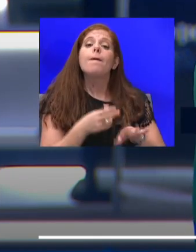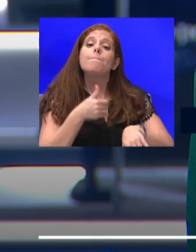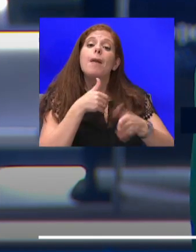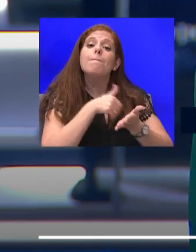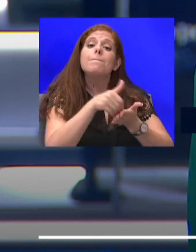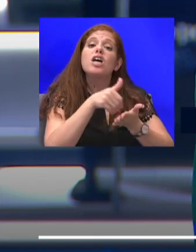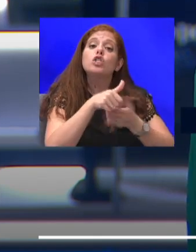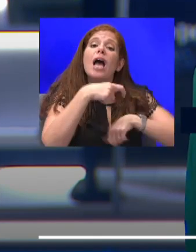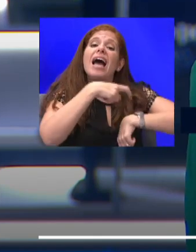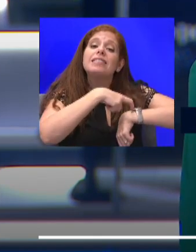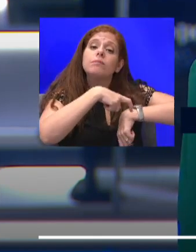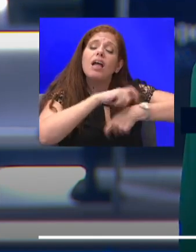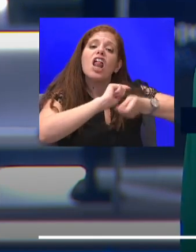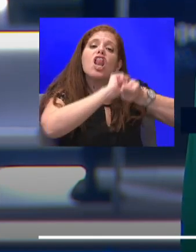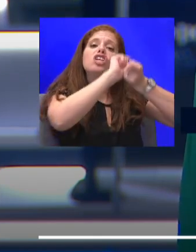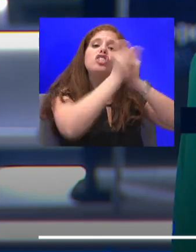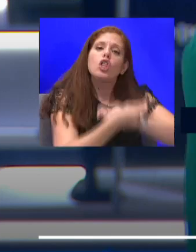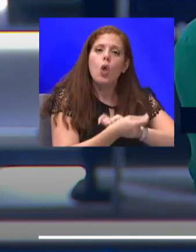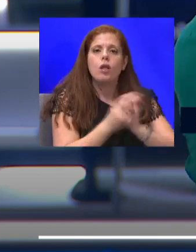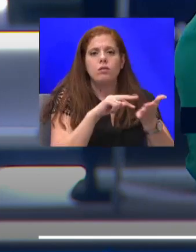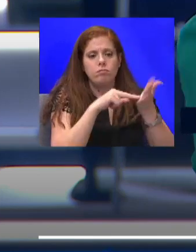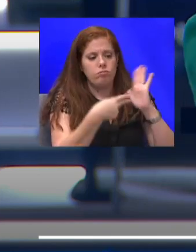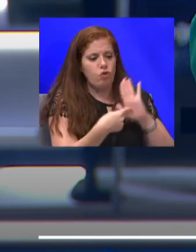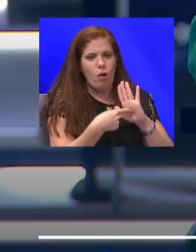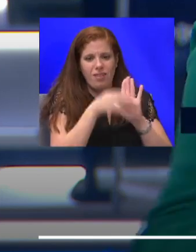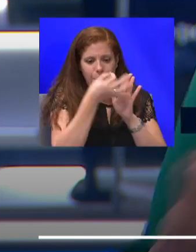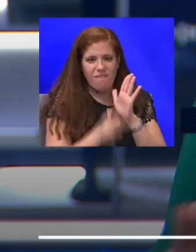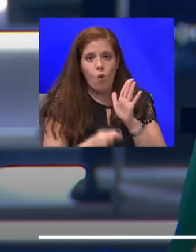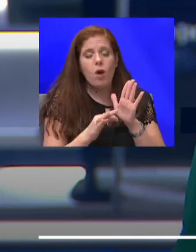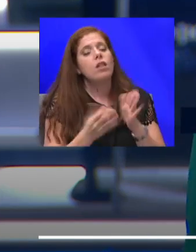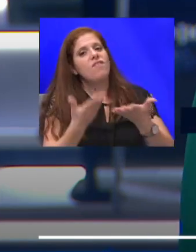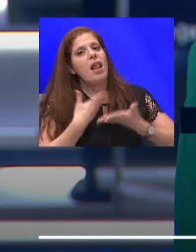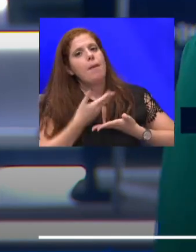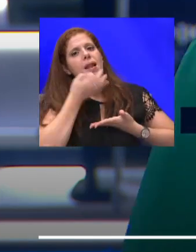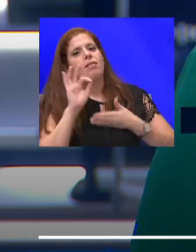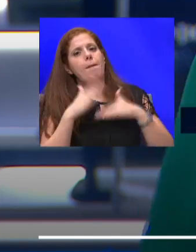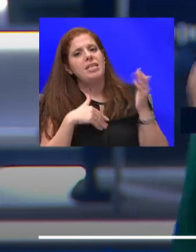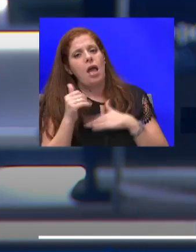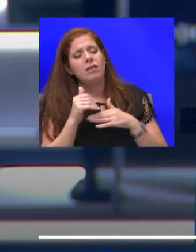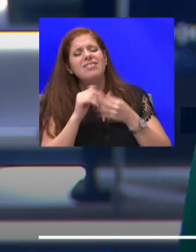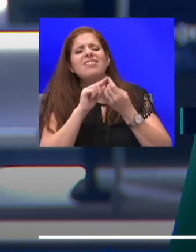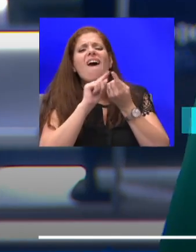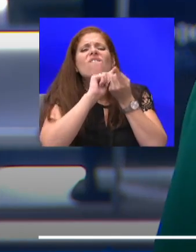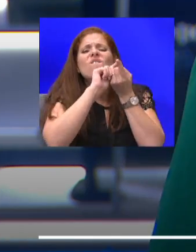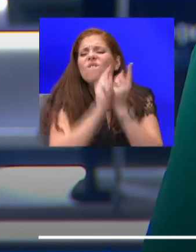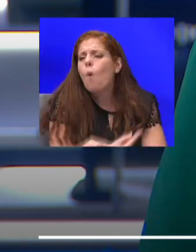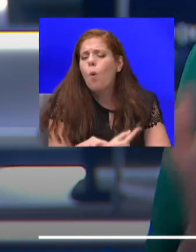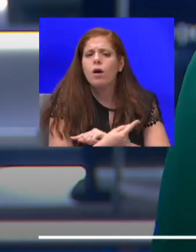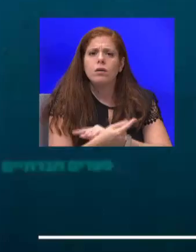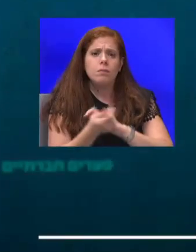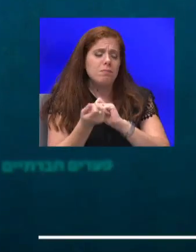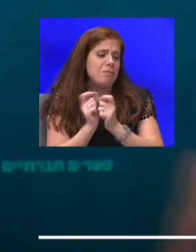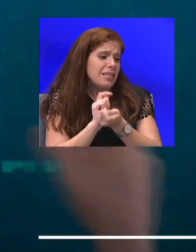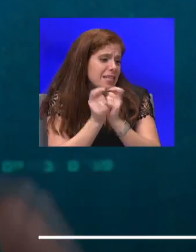מתאר, לשנות תוכנית מפורטת, ולהוציא את הארנון. זה הפוך לגמרי מדינמיקה והתמודדות, עם